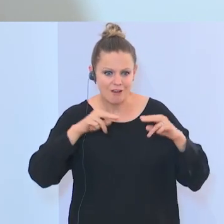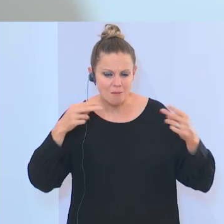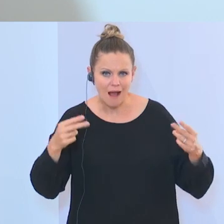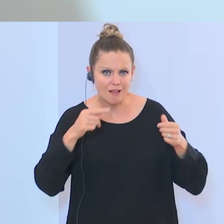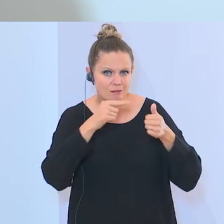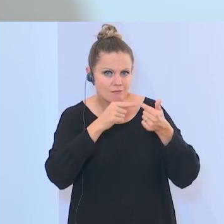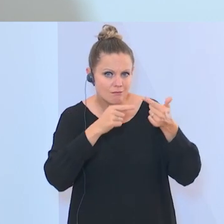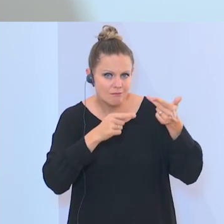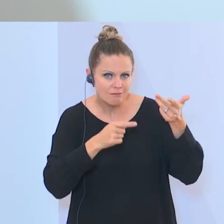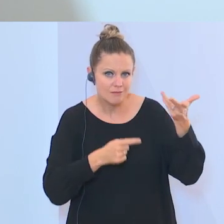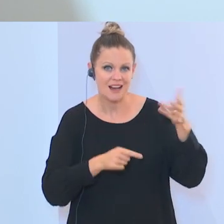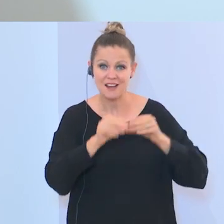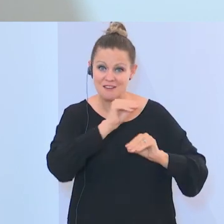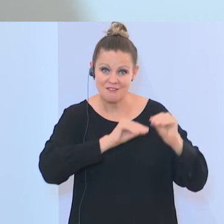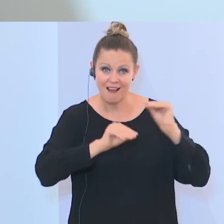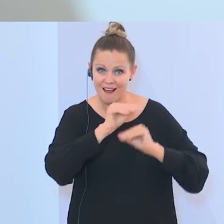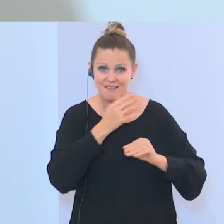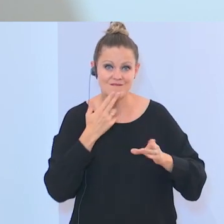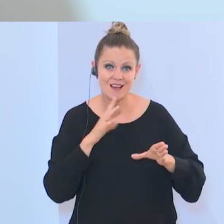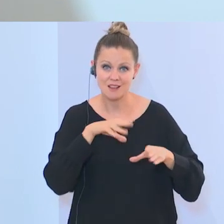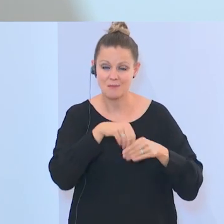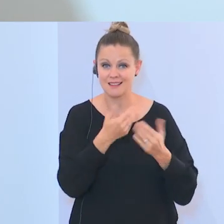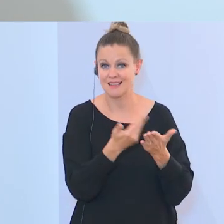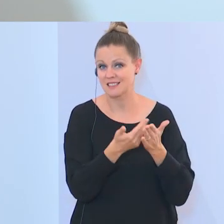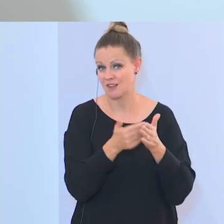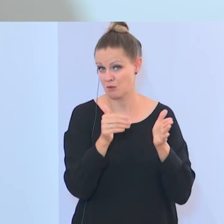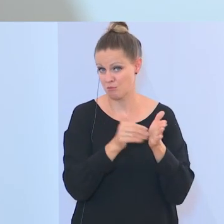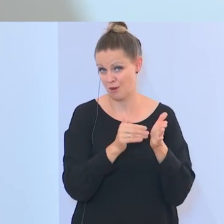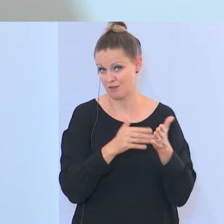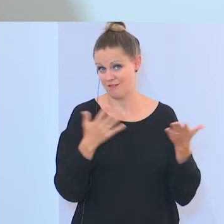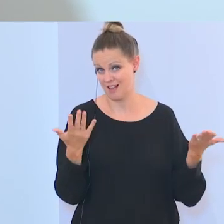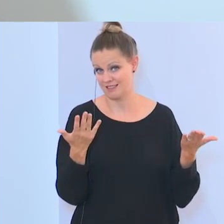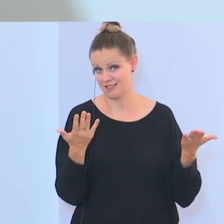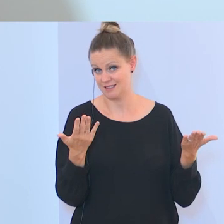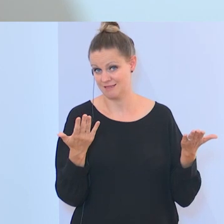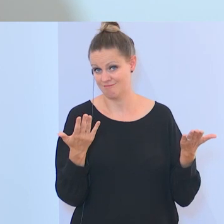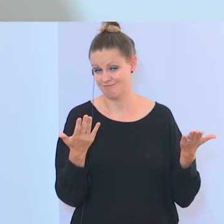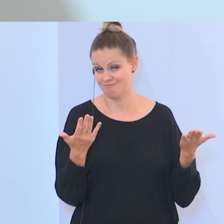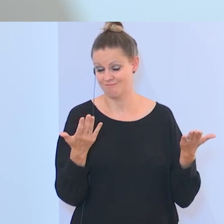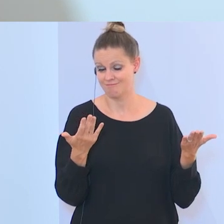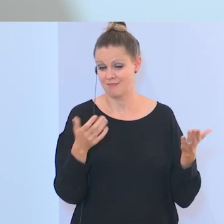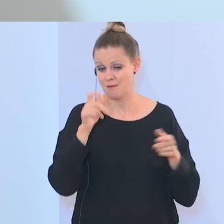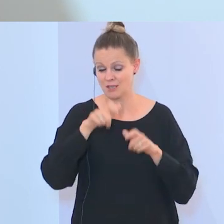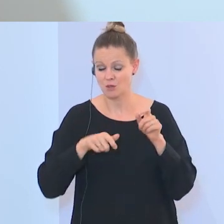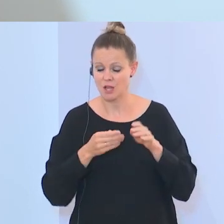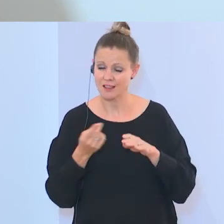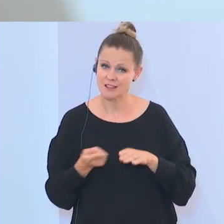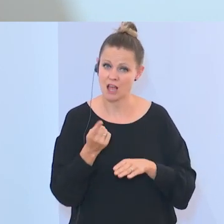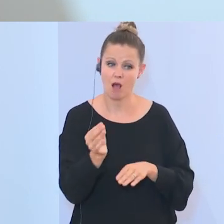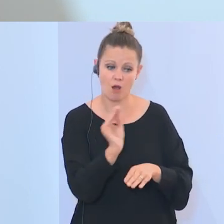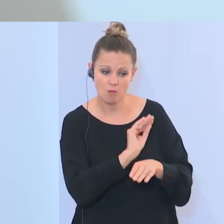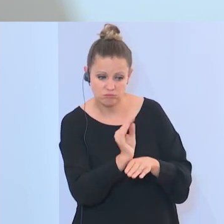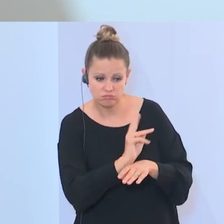Vereinen das sind. Und da braucht es jemanden, der das permanent überwacht und